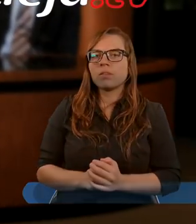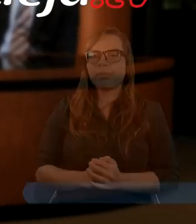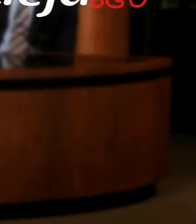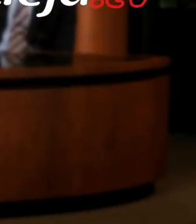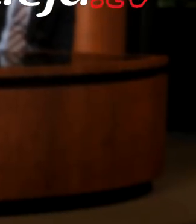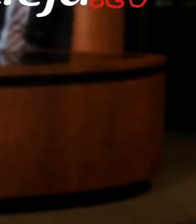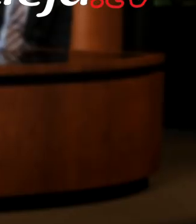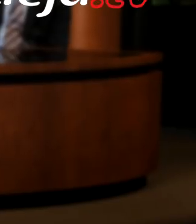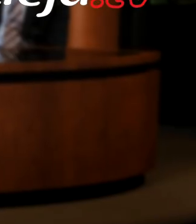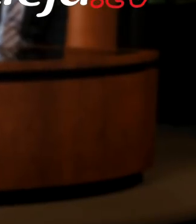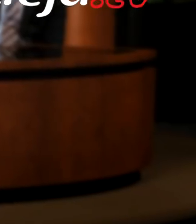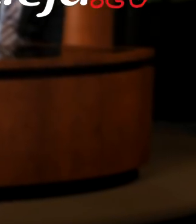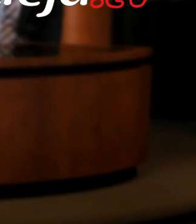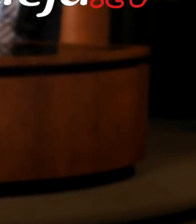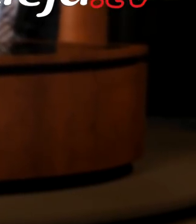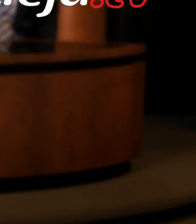muzyka